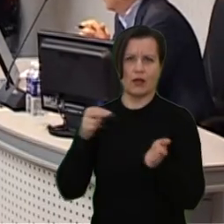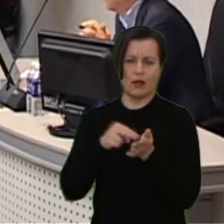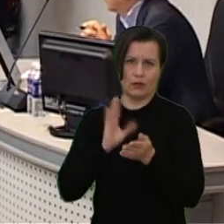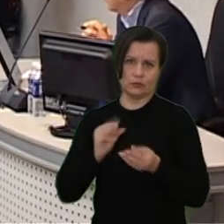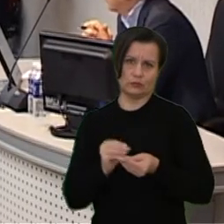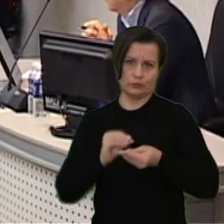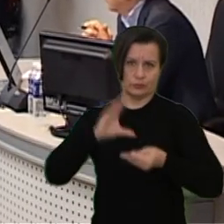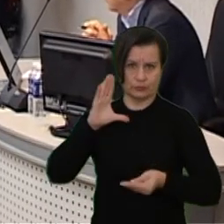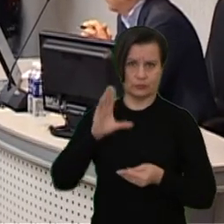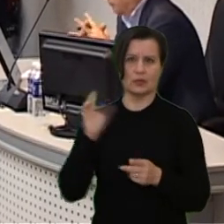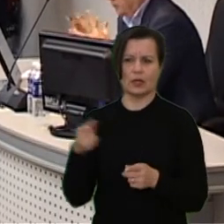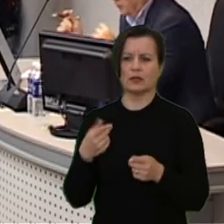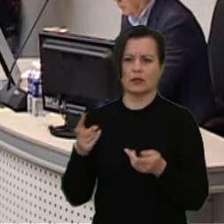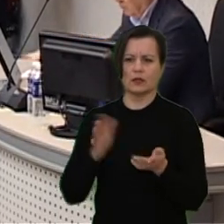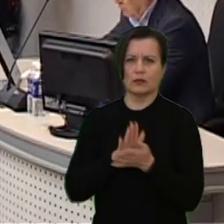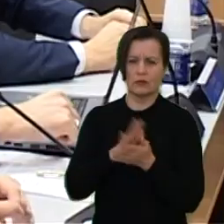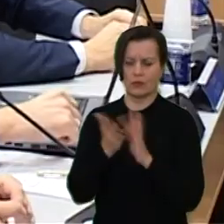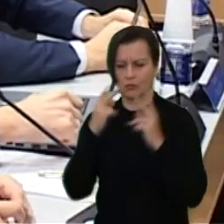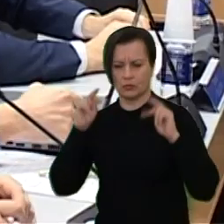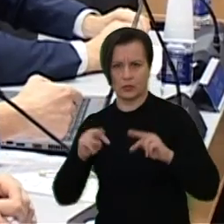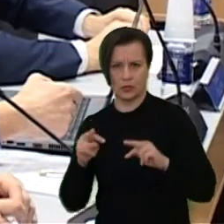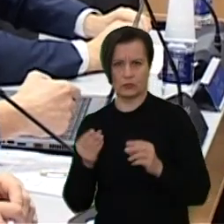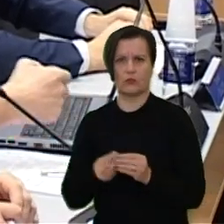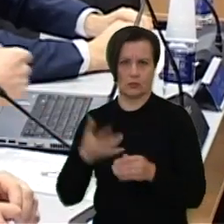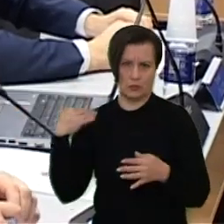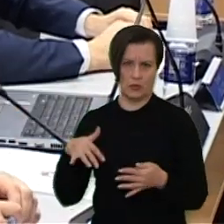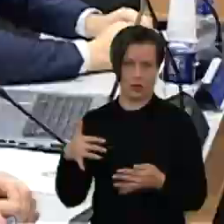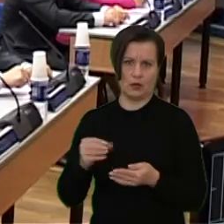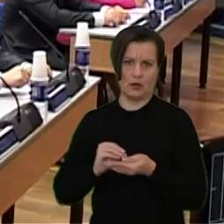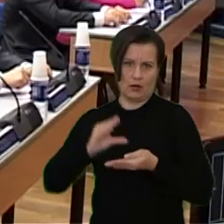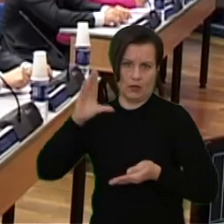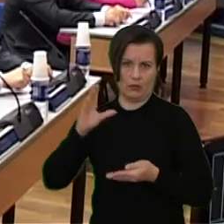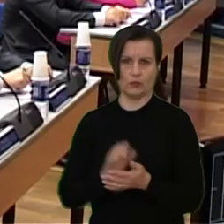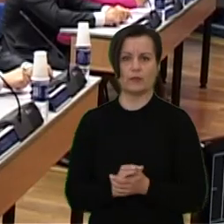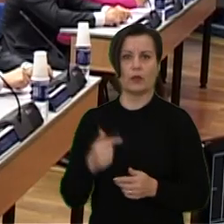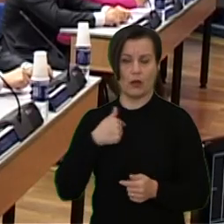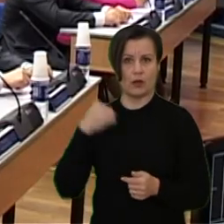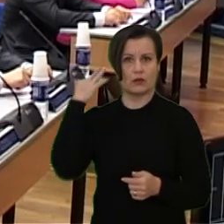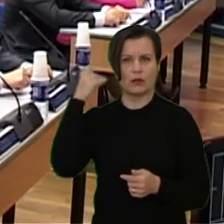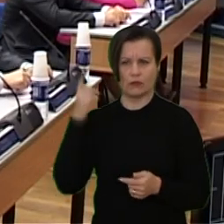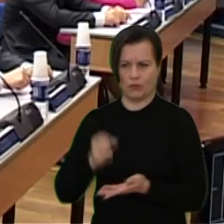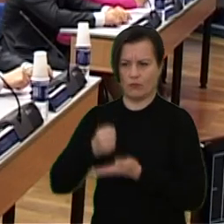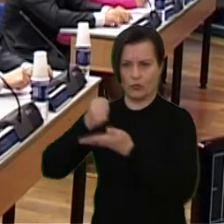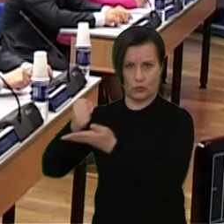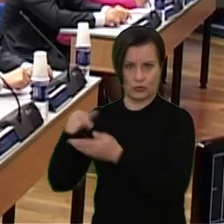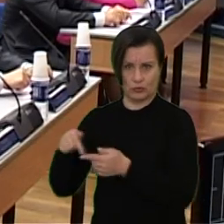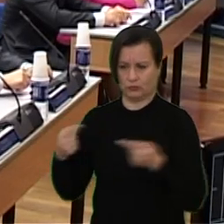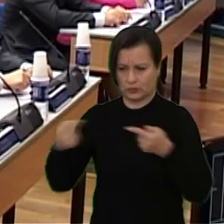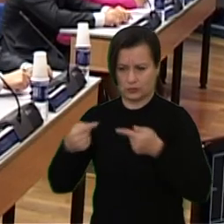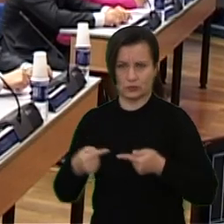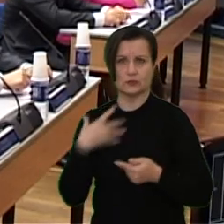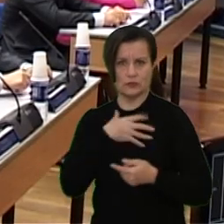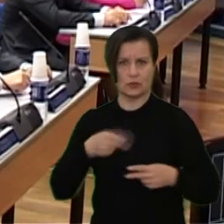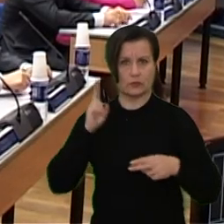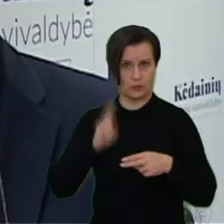ir mechaninio bei biologinio atliekų rušiavimo sąnaudos. Aš galvočiau, kad labai svarbus buvo sprendimas dėl biudžeto tikslinimo, nes